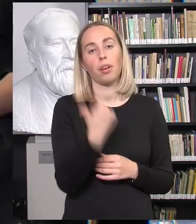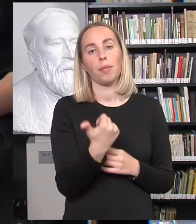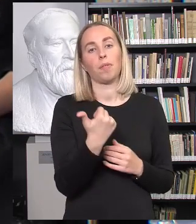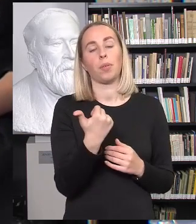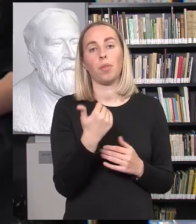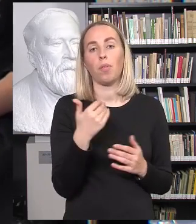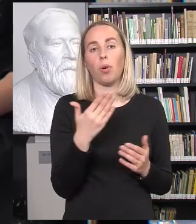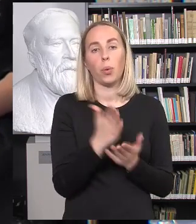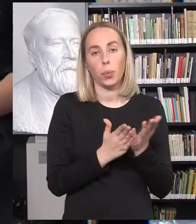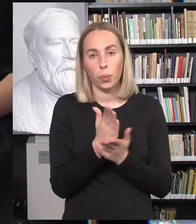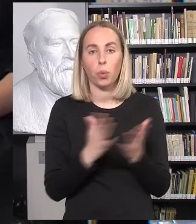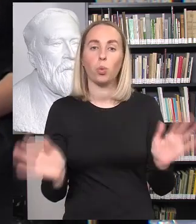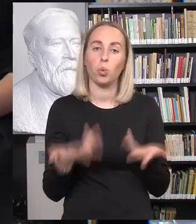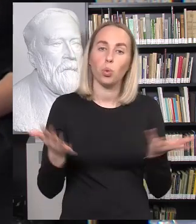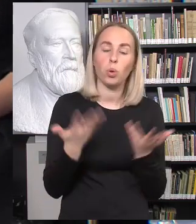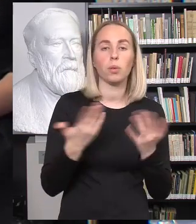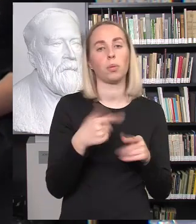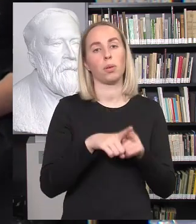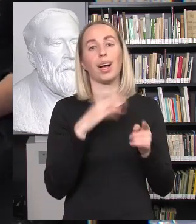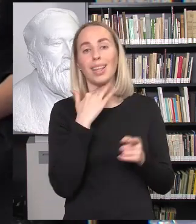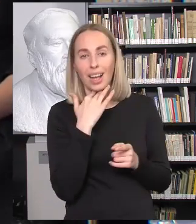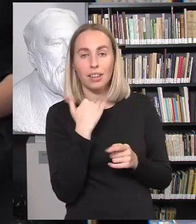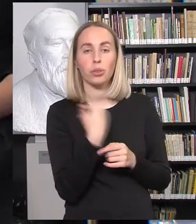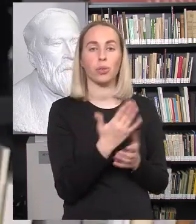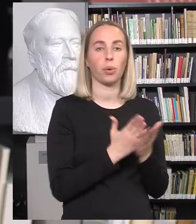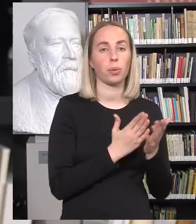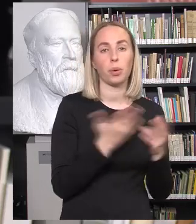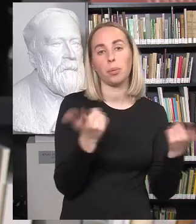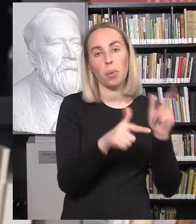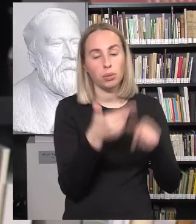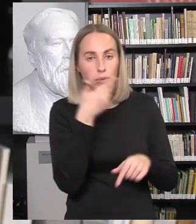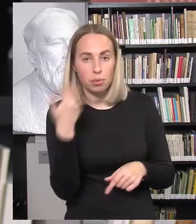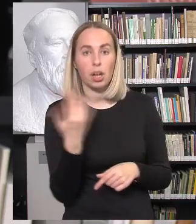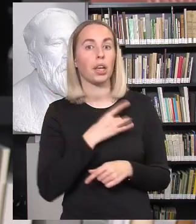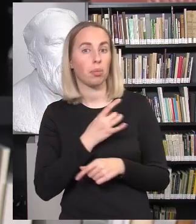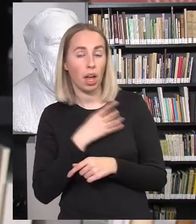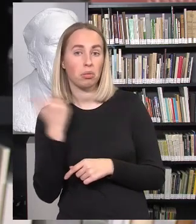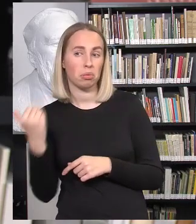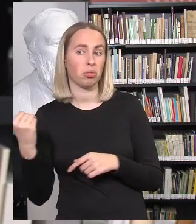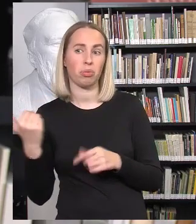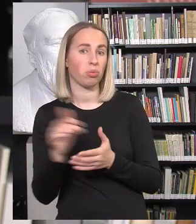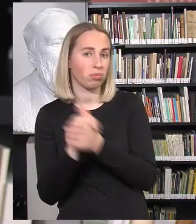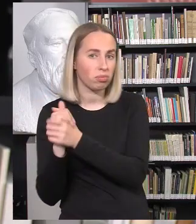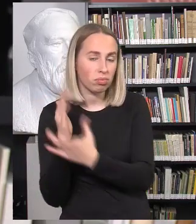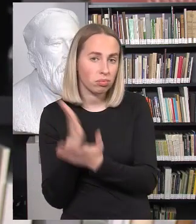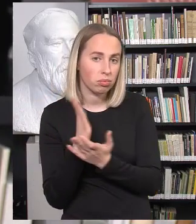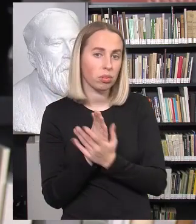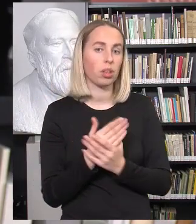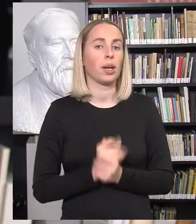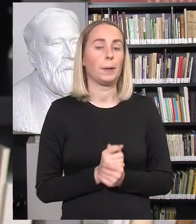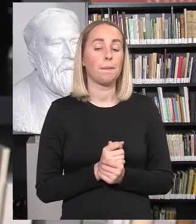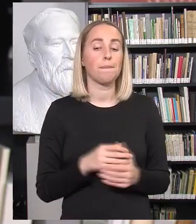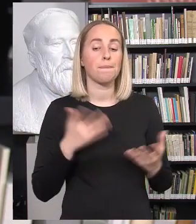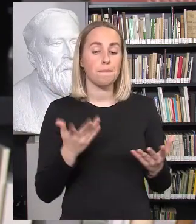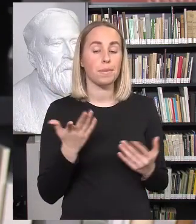nėra klasės, neį patyčių, net ir gimnasijos klasės, vyresnės klasės jau gyvena labai draugiškai. Ir mano požiūrių, mūsų jaunas